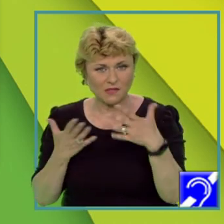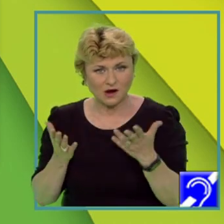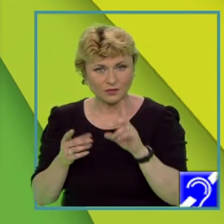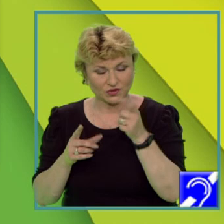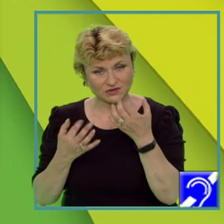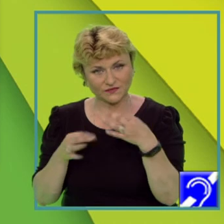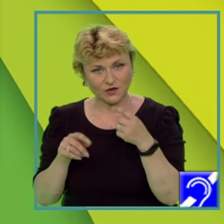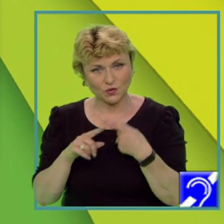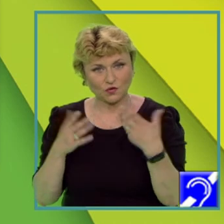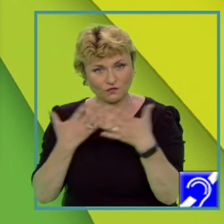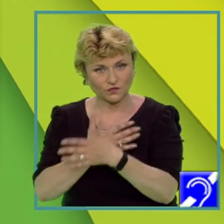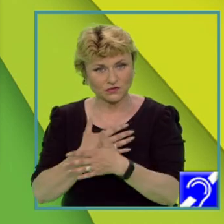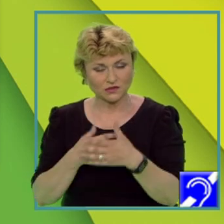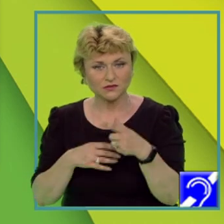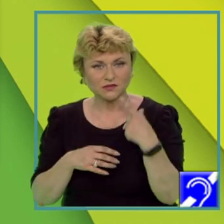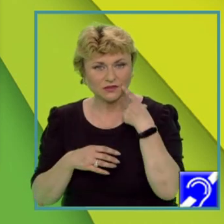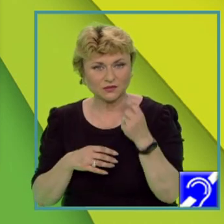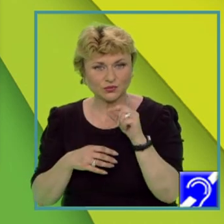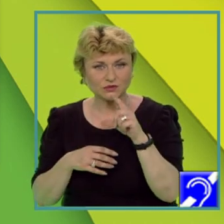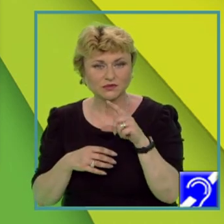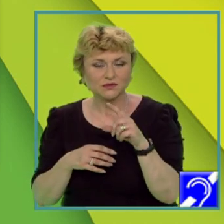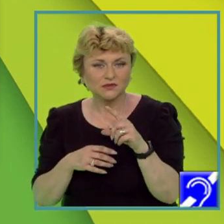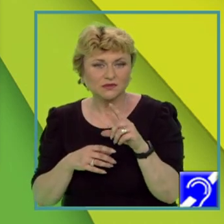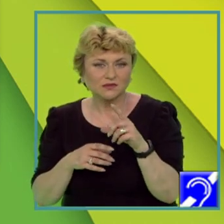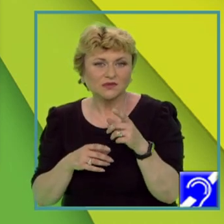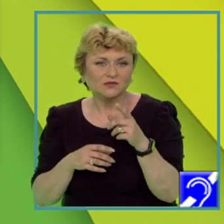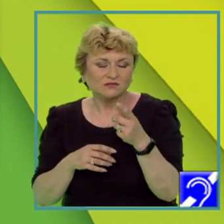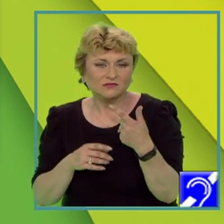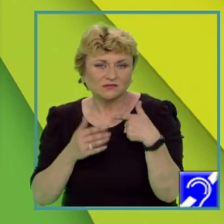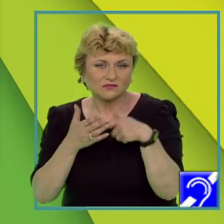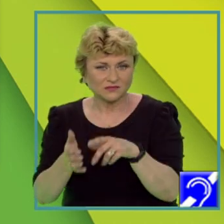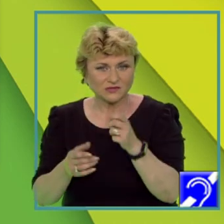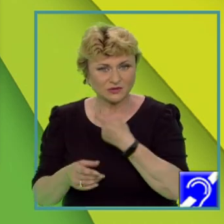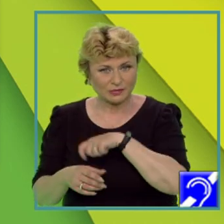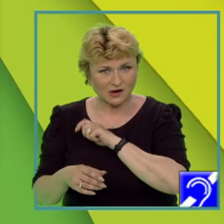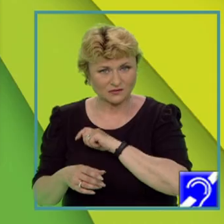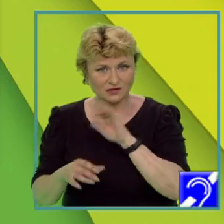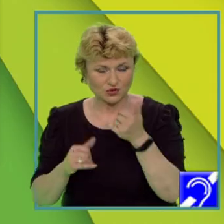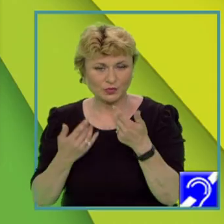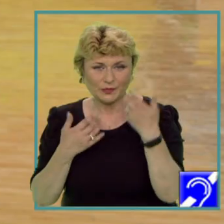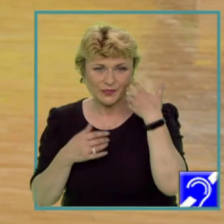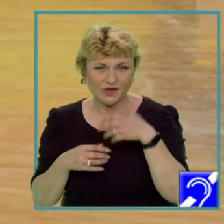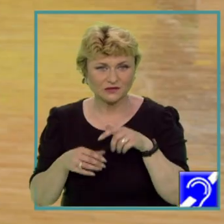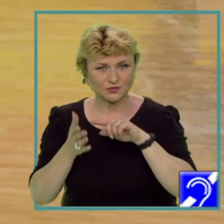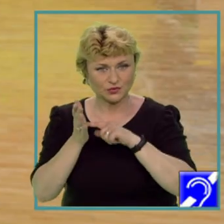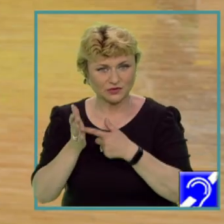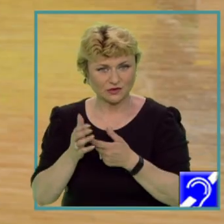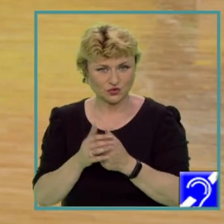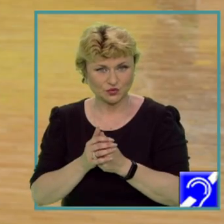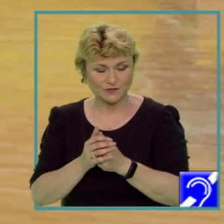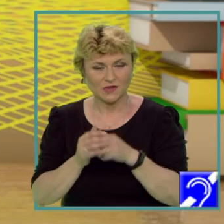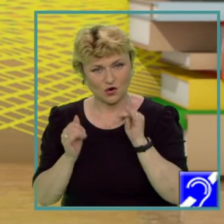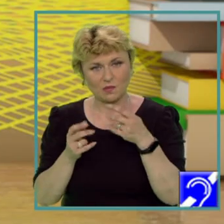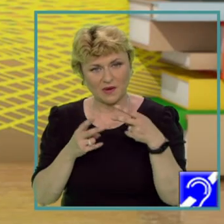confundat cu răspuns referitor la Spania. Și atunci pierdeți din punctaj. Mergem mai